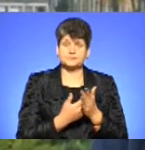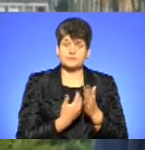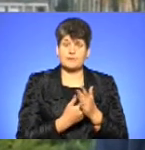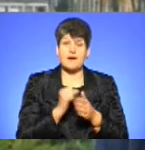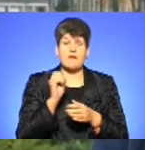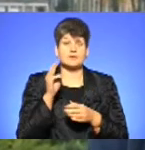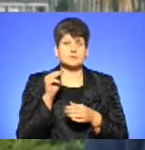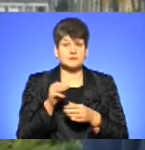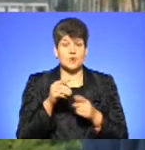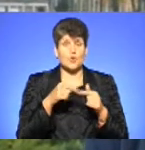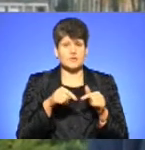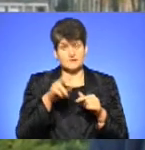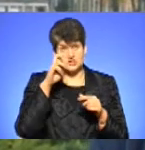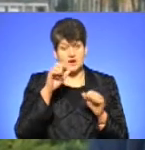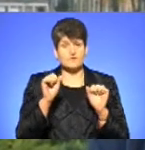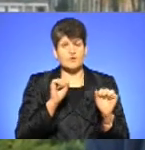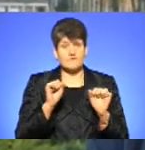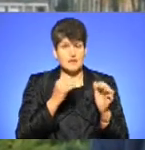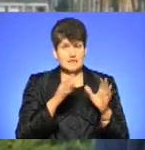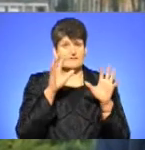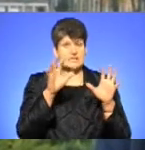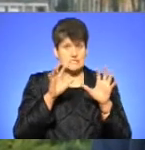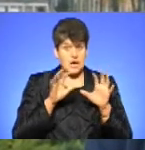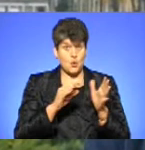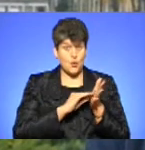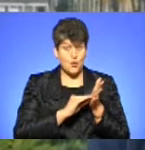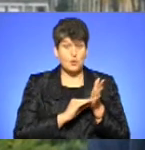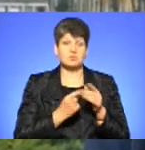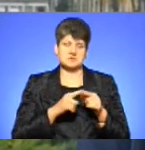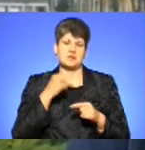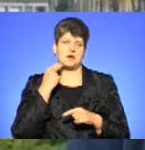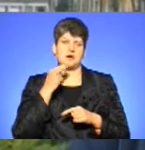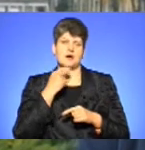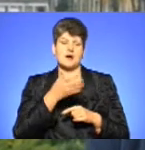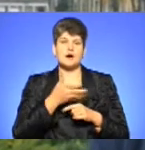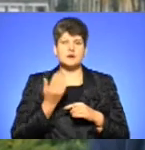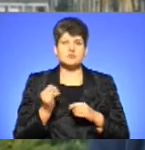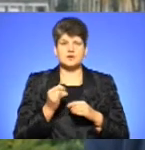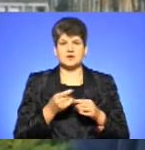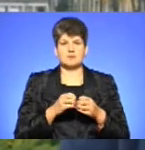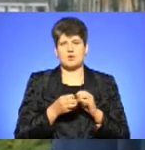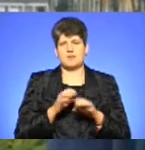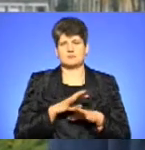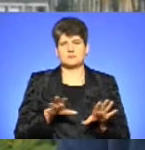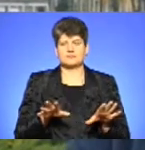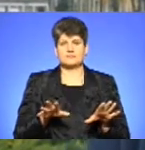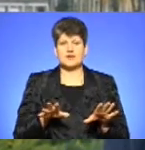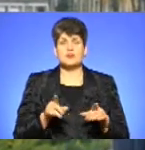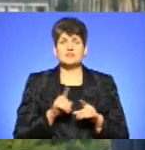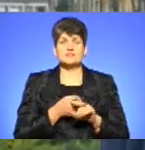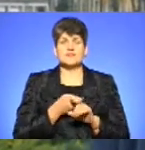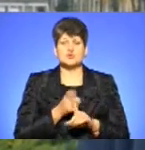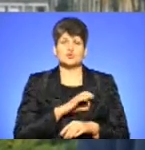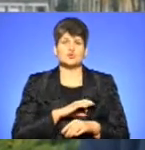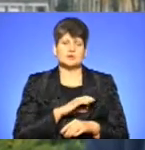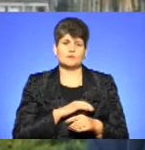в актах органів державної влади, в законах, це було б набагато краще, і ми багатьох проблем в державі не мали. Стосовно юридичної площини